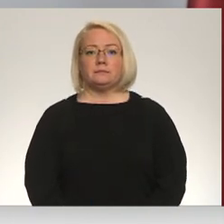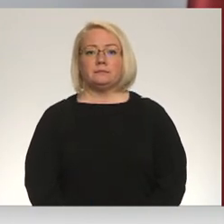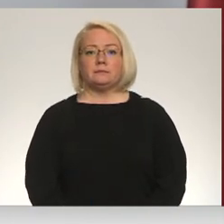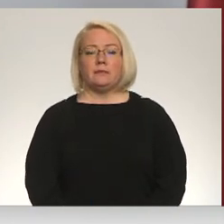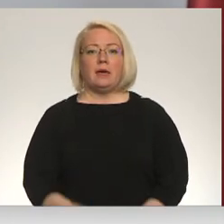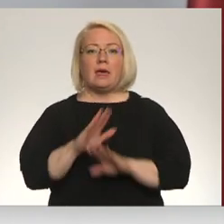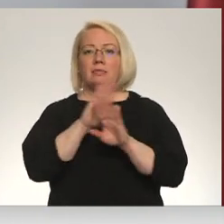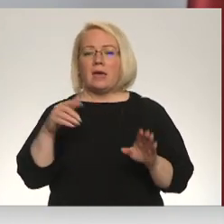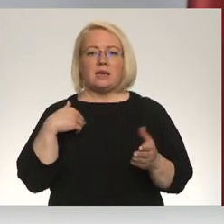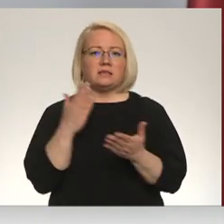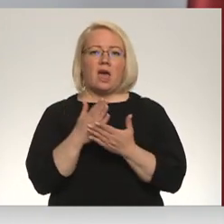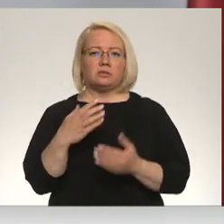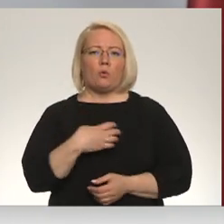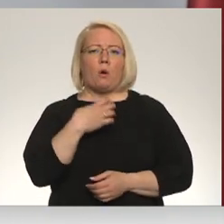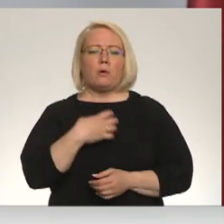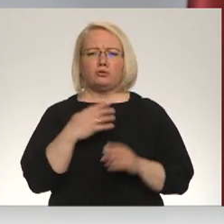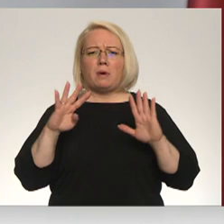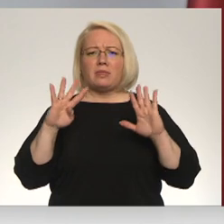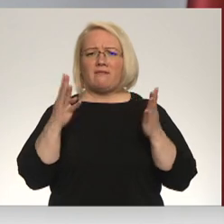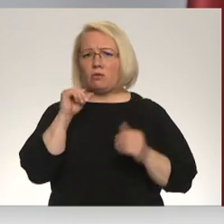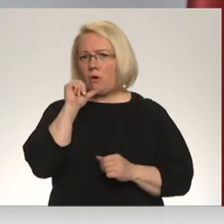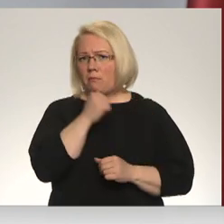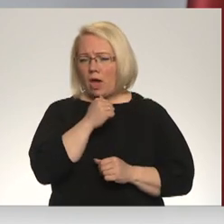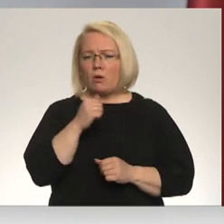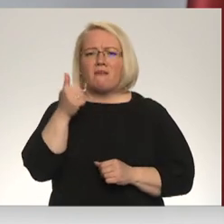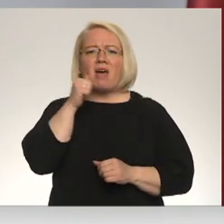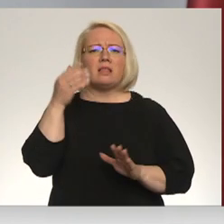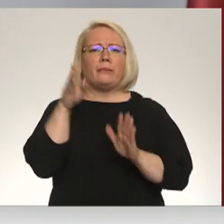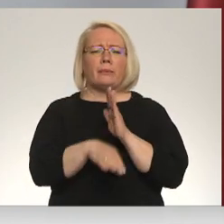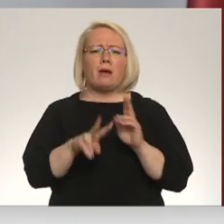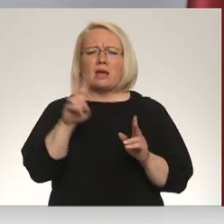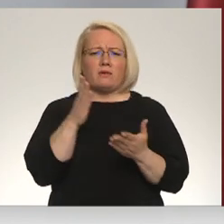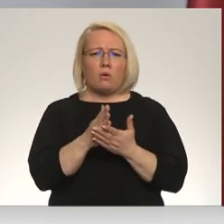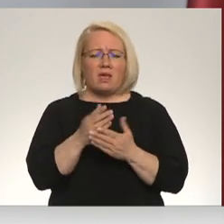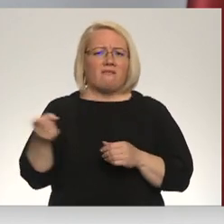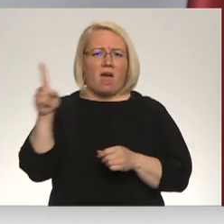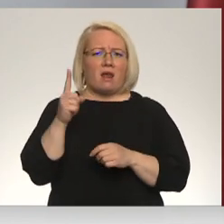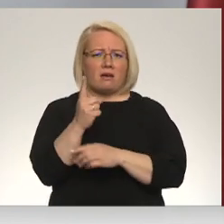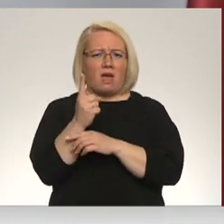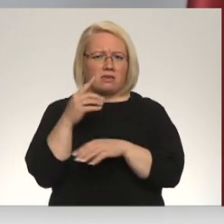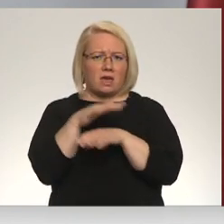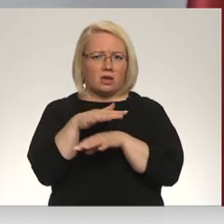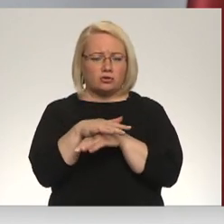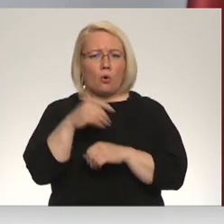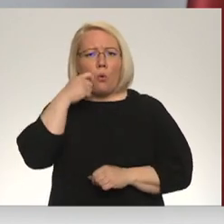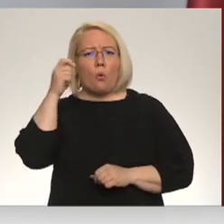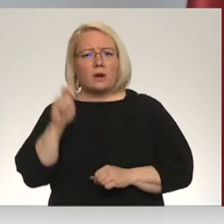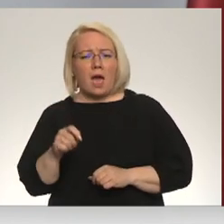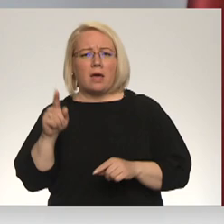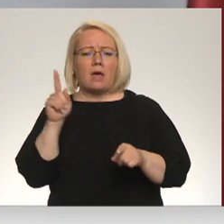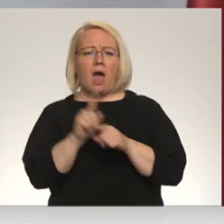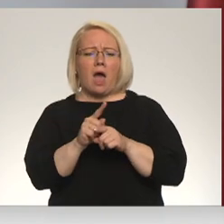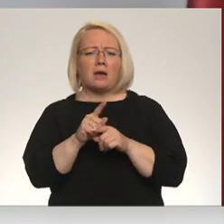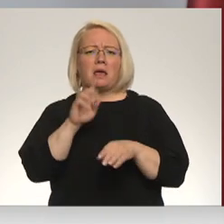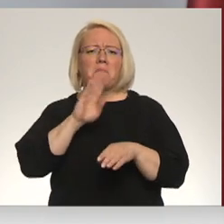Nē, es neesmu nobužījies par 9. maiju, jo kats gan vēl sliktāks var notikt? Vairāk raķešu? Tās vēl vairāk Ukraiņai Krievija var uzmest arī bez